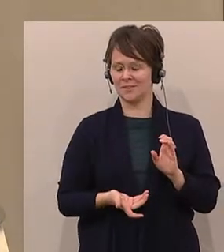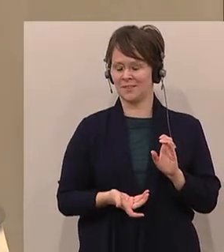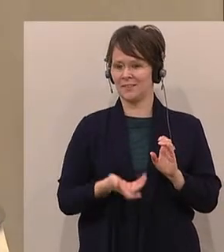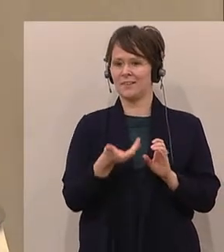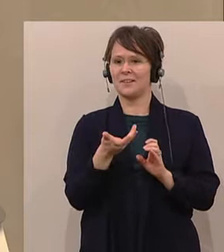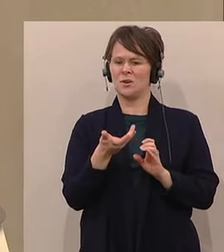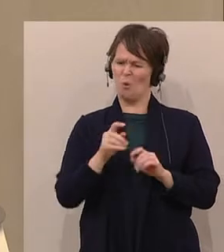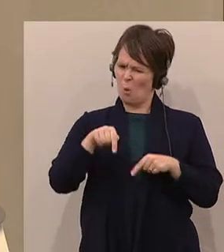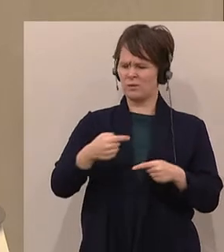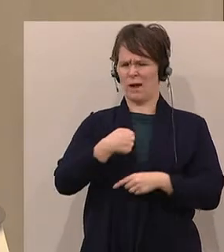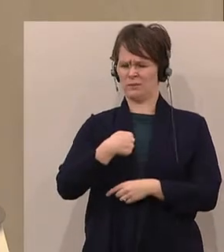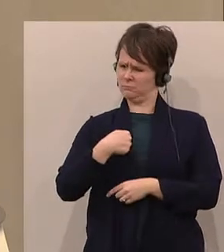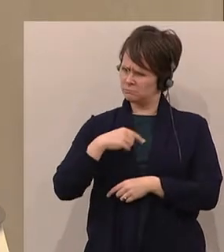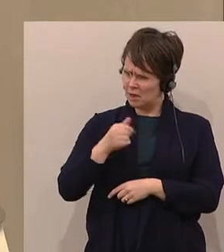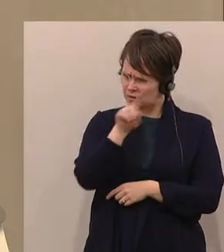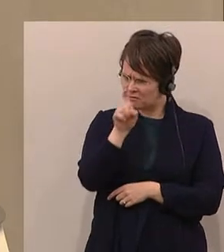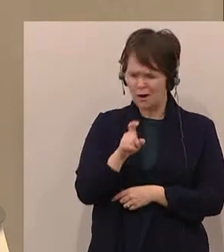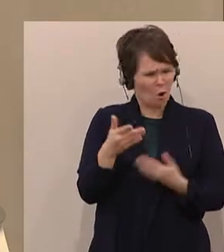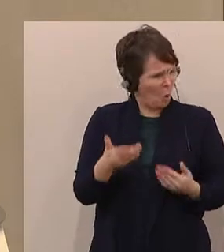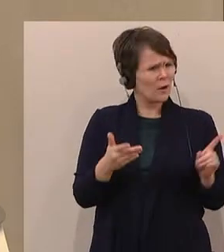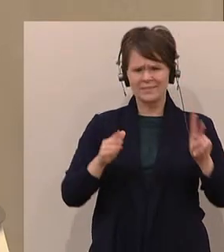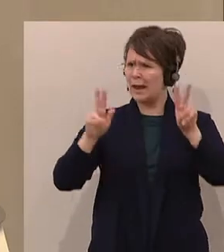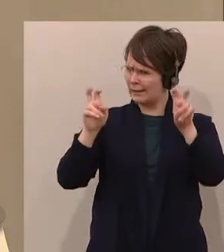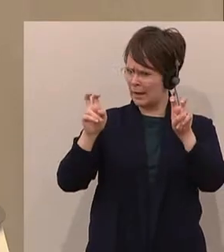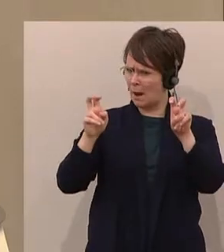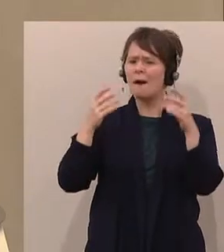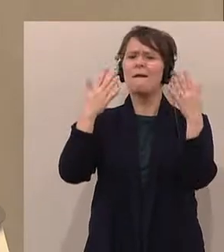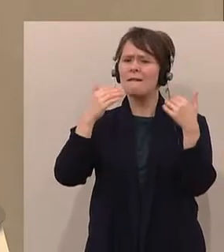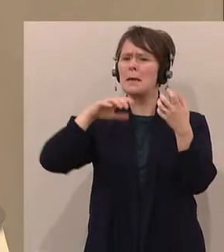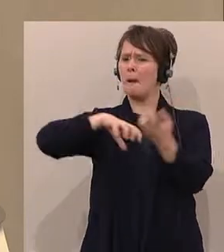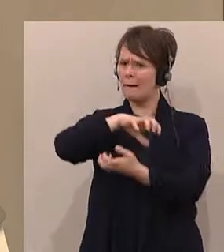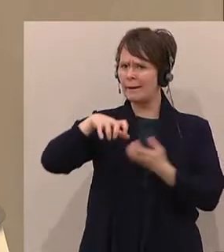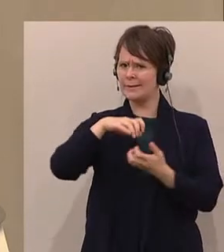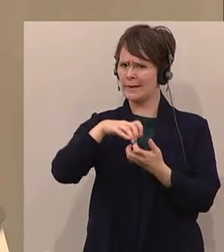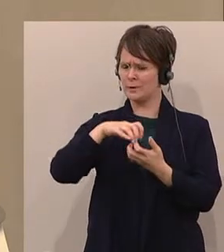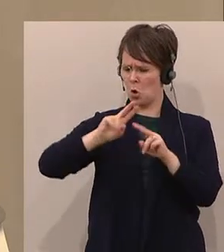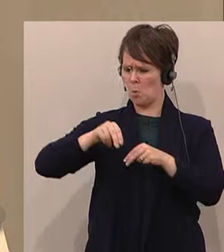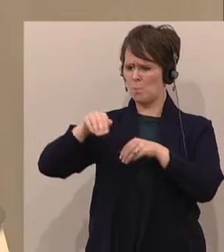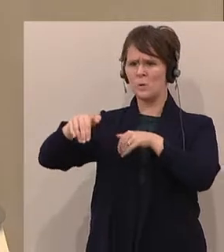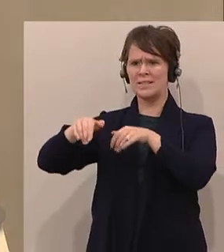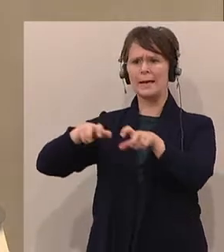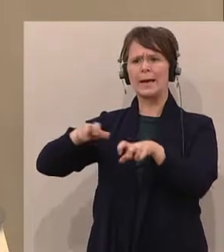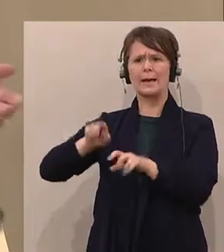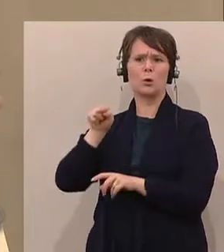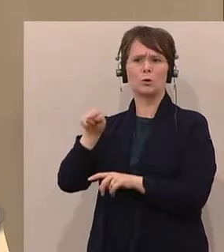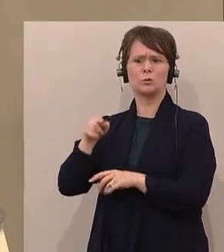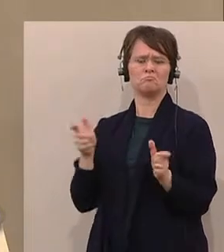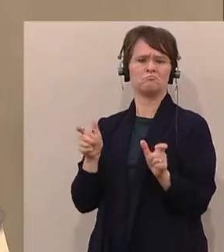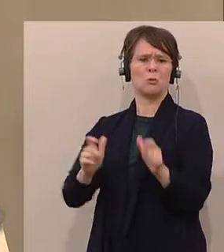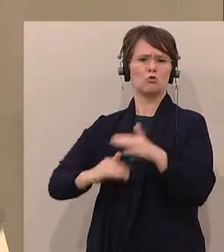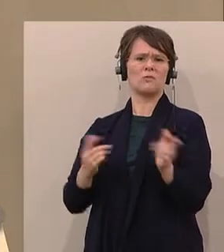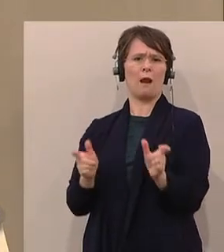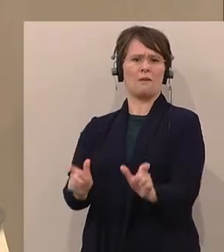heute die Debatte lautet, Klimakrise, Totalverweigerung der Bundesregierung gefährdet die Zukunft Österreich. Na ja bitte,